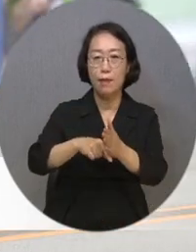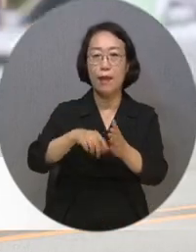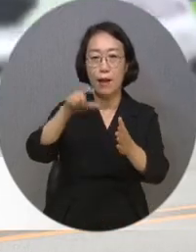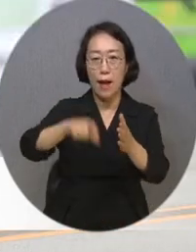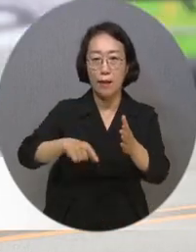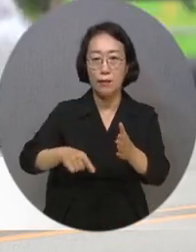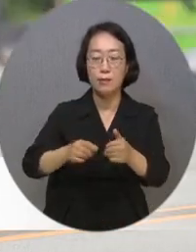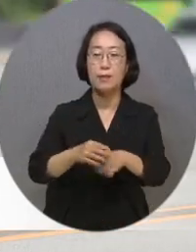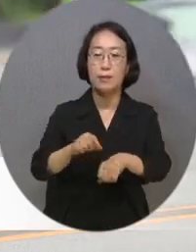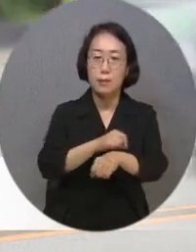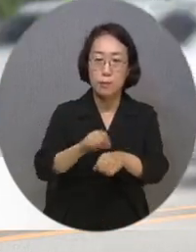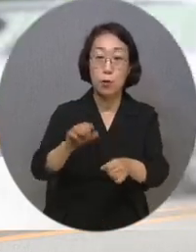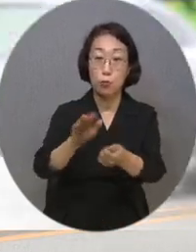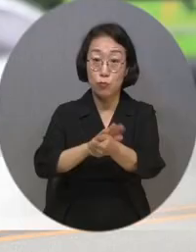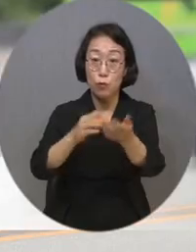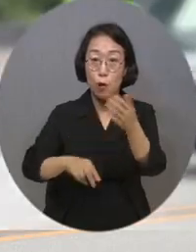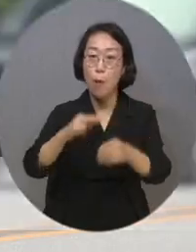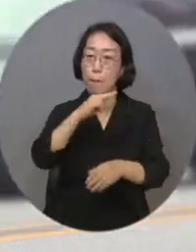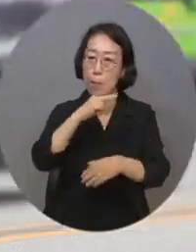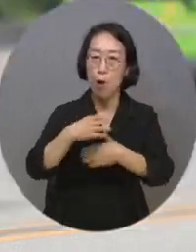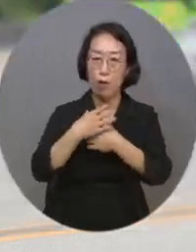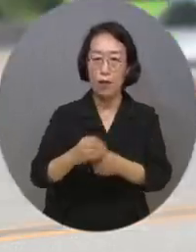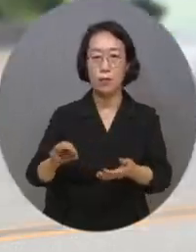활용해 편의성을 높인다는 계획입니다.